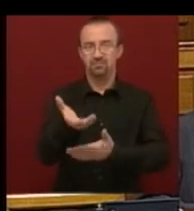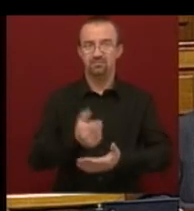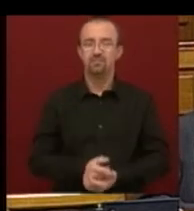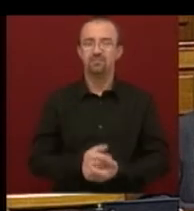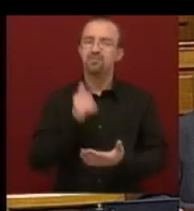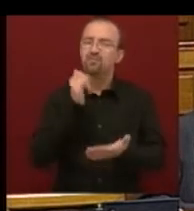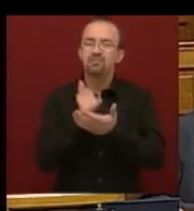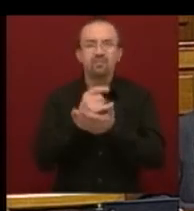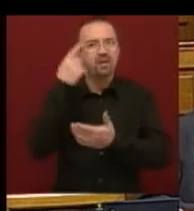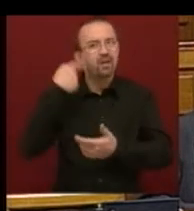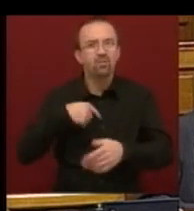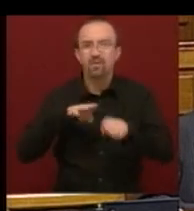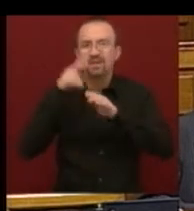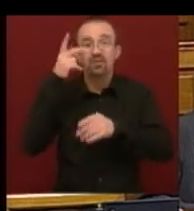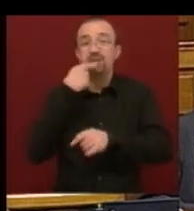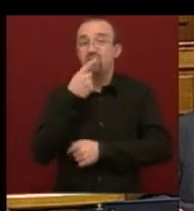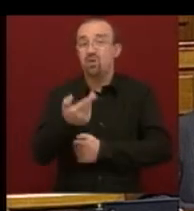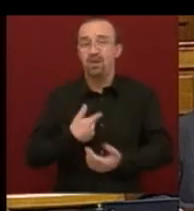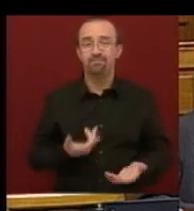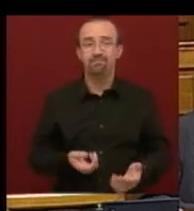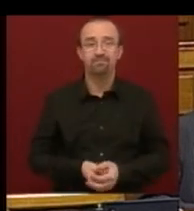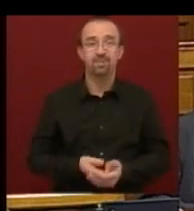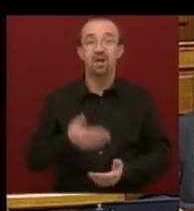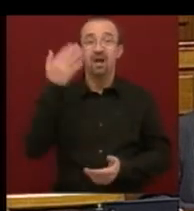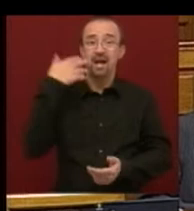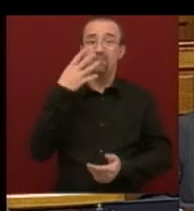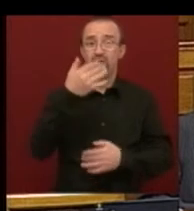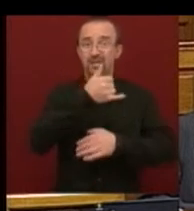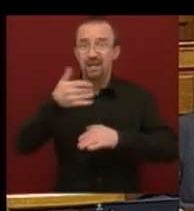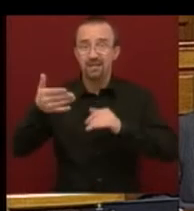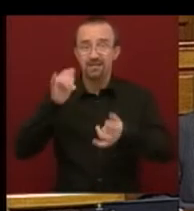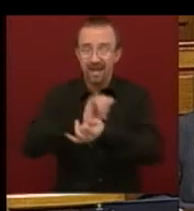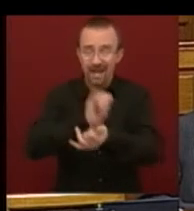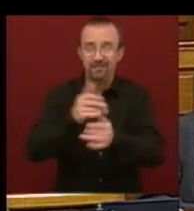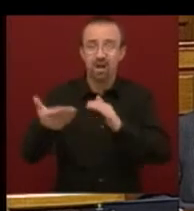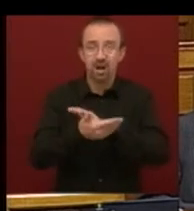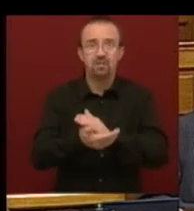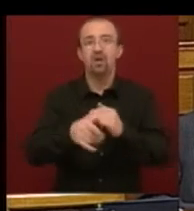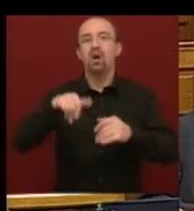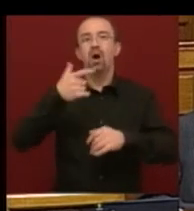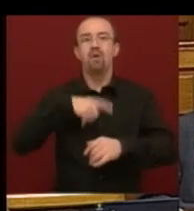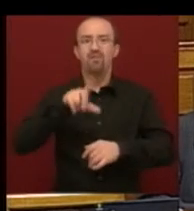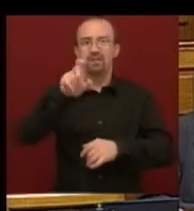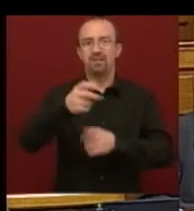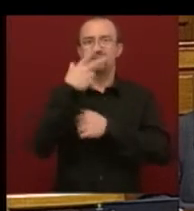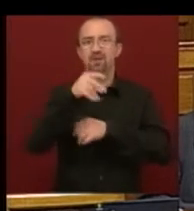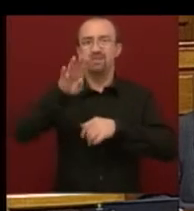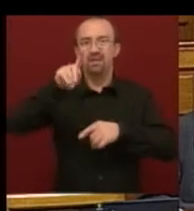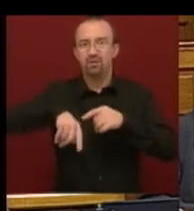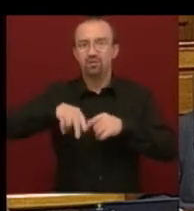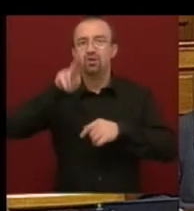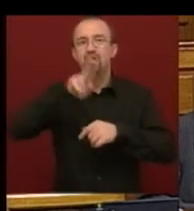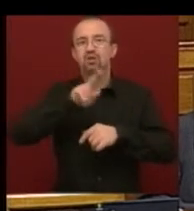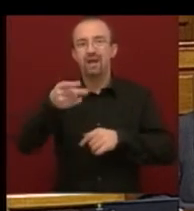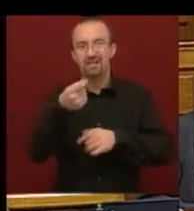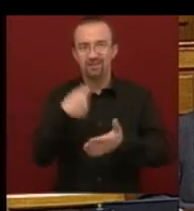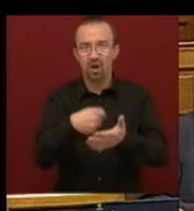Igazán nem tudom, Miniszter úr, hogy mit mondjak, hiszen csak az elmúlt négy hétben azt tapasztaltam, hogy ha baj volt a 234 forintos Svájci